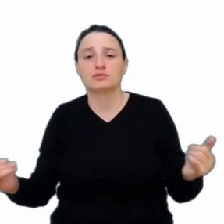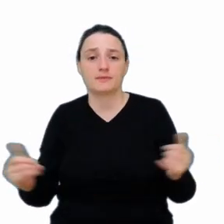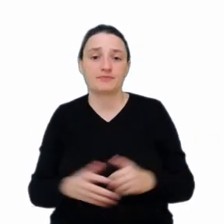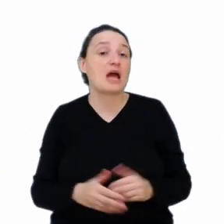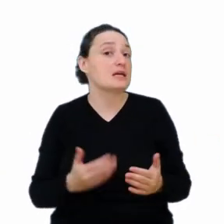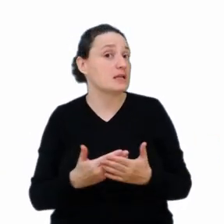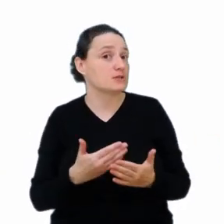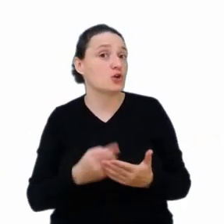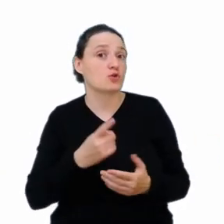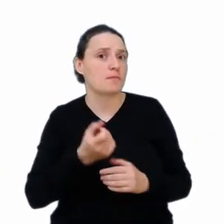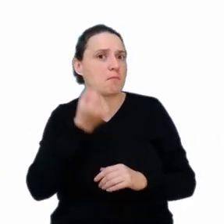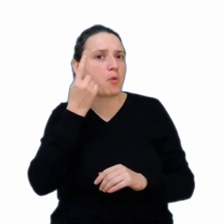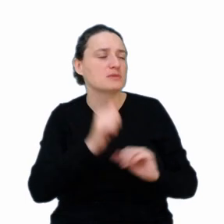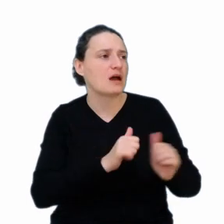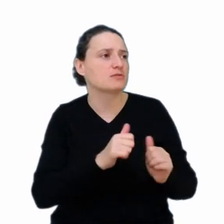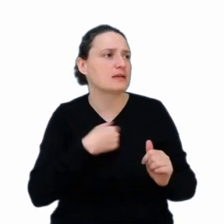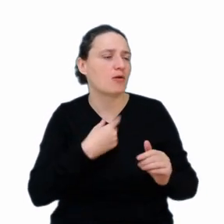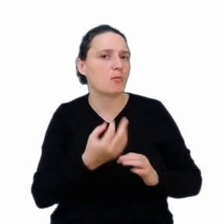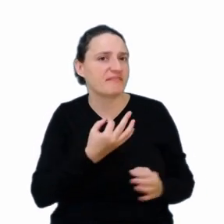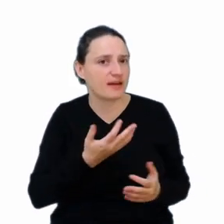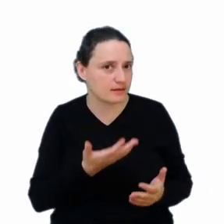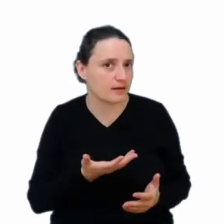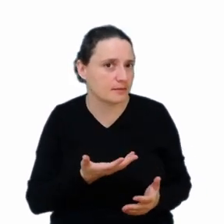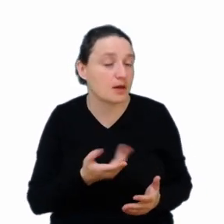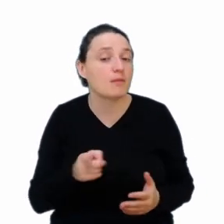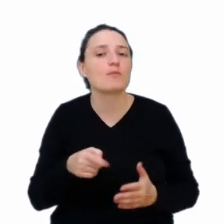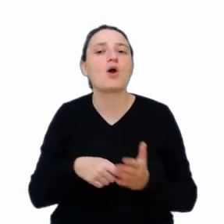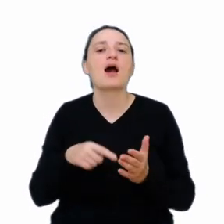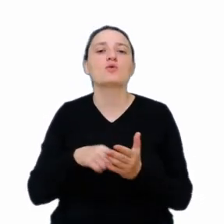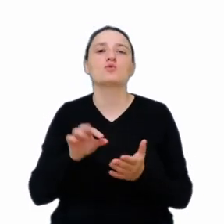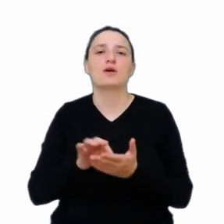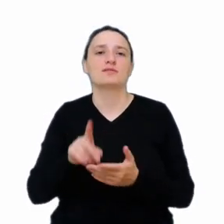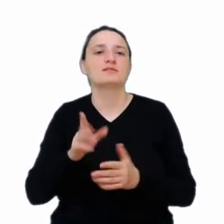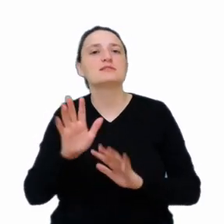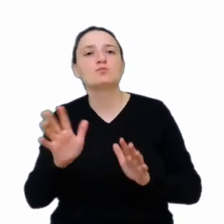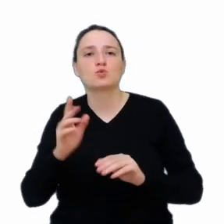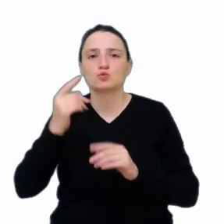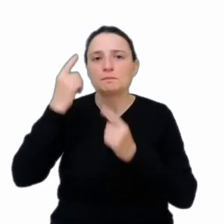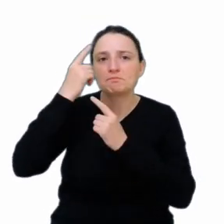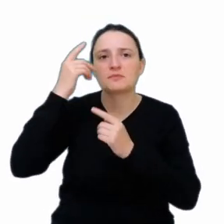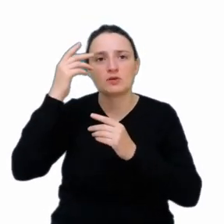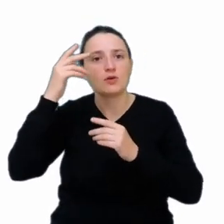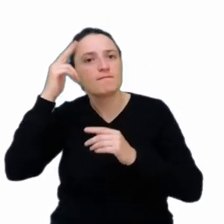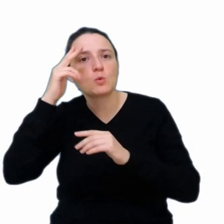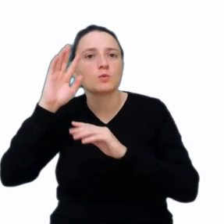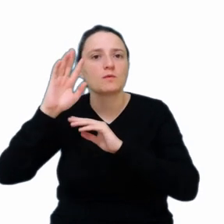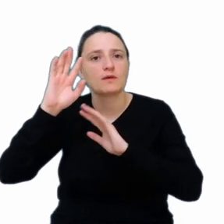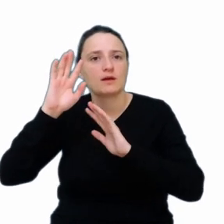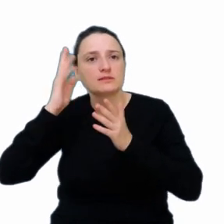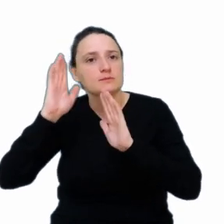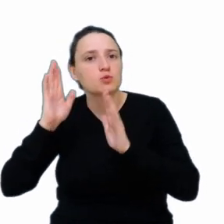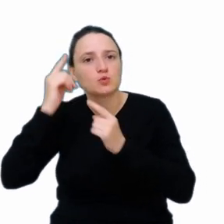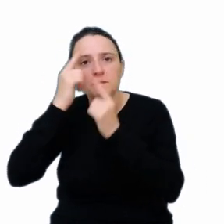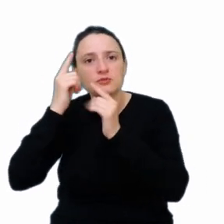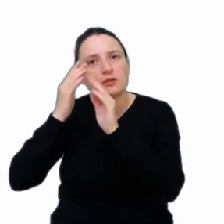ten pomysł tej automatyki, tego kierunku, tej filozofii w ogóle? Bo jest to podstawowa filozofia, która pozwala właśnie nam na